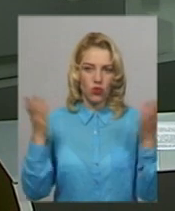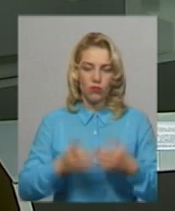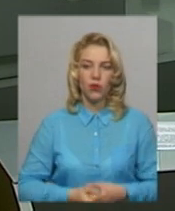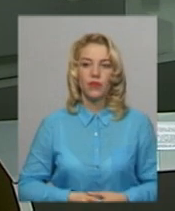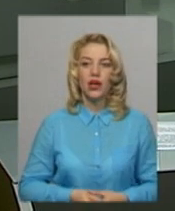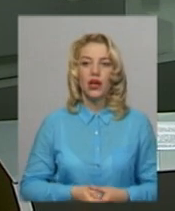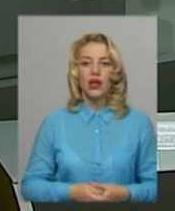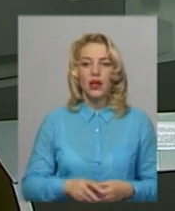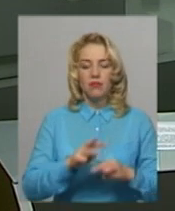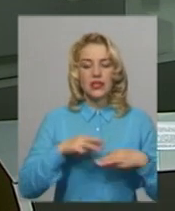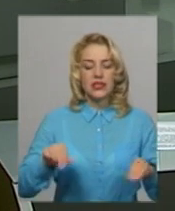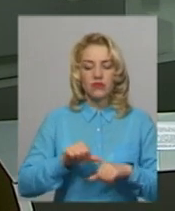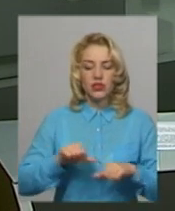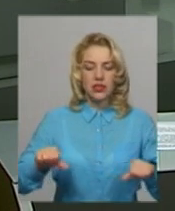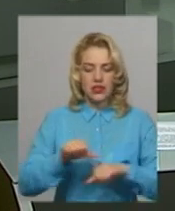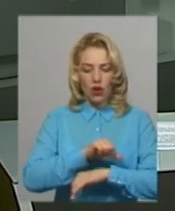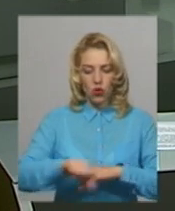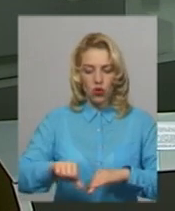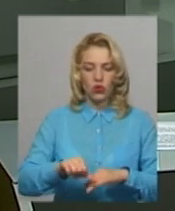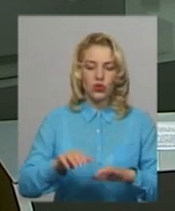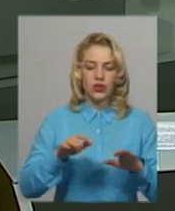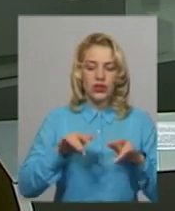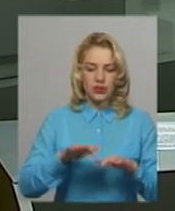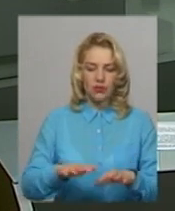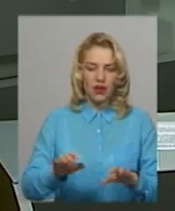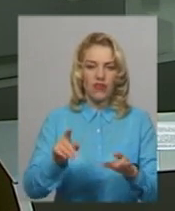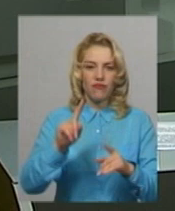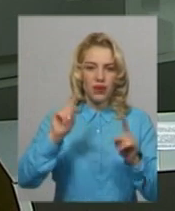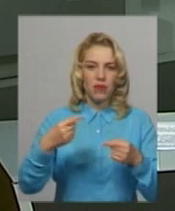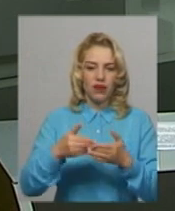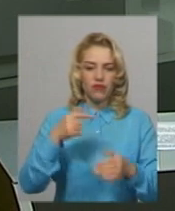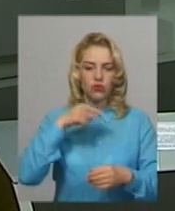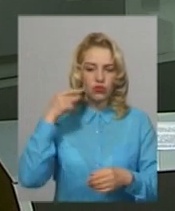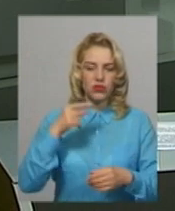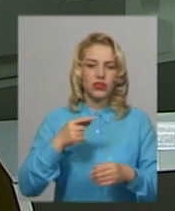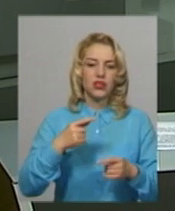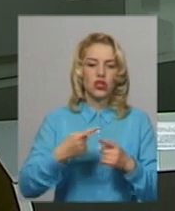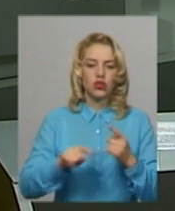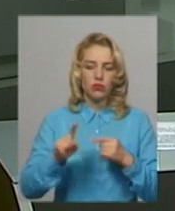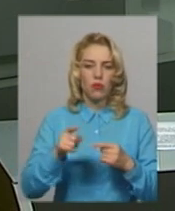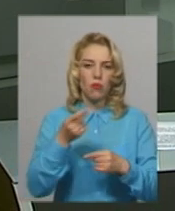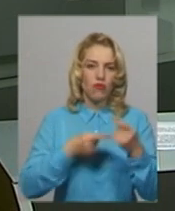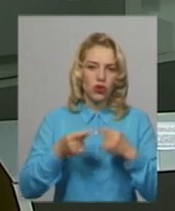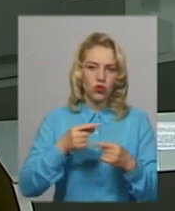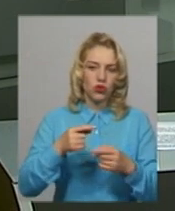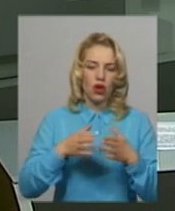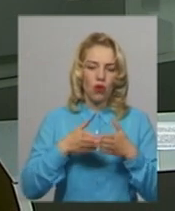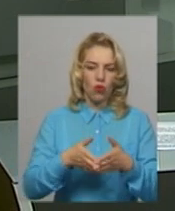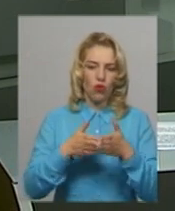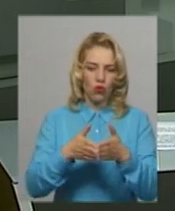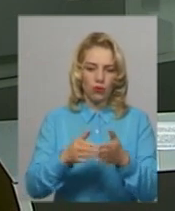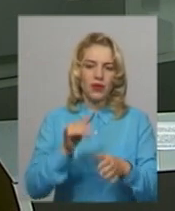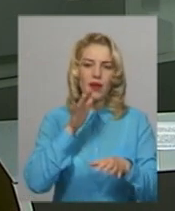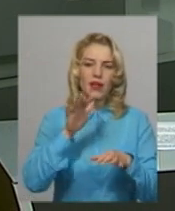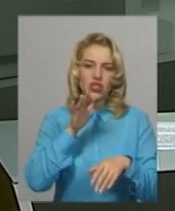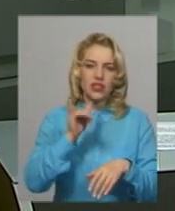закордонних справ вимагає від Росії назвати дату і місце звільнення українських моряків та повернення кораблів, що були захоплені в районі Керченської